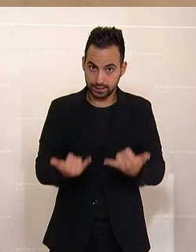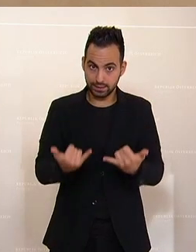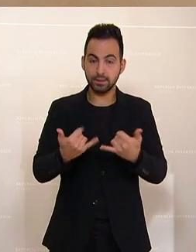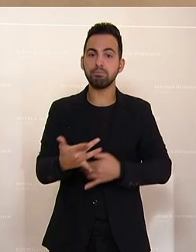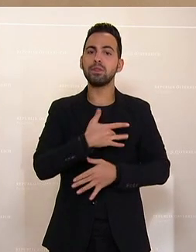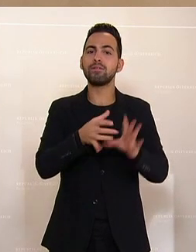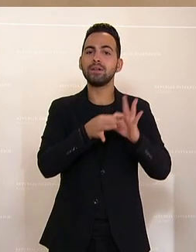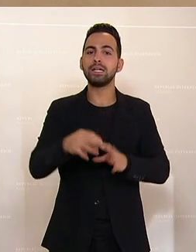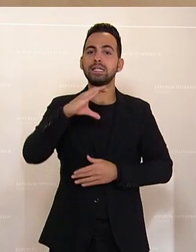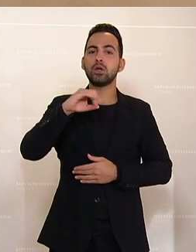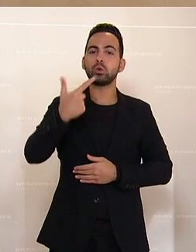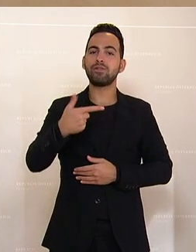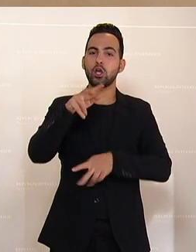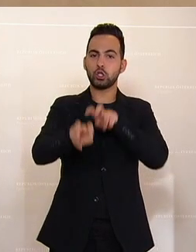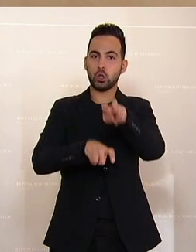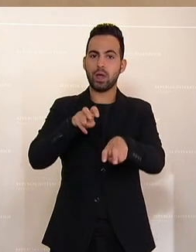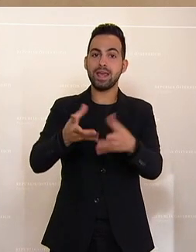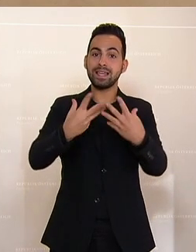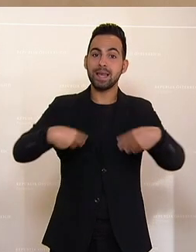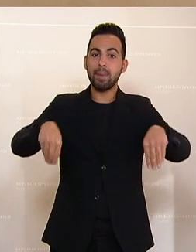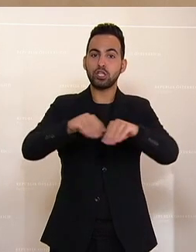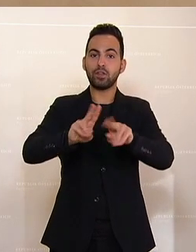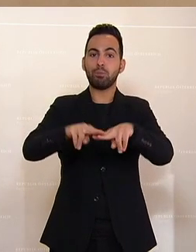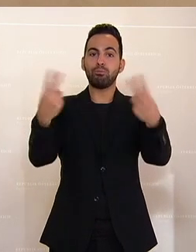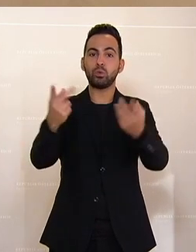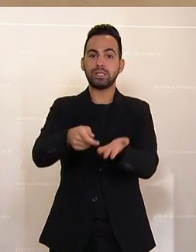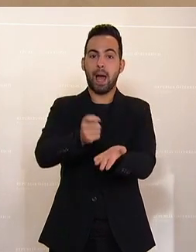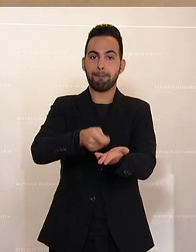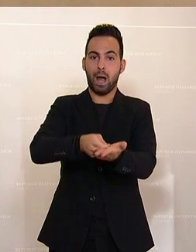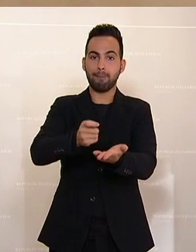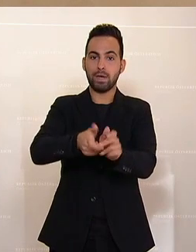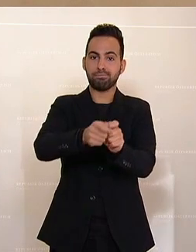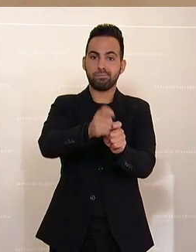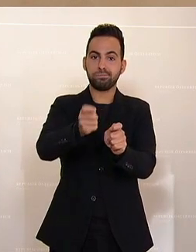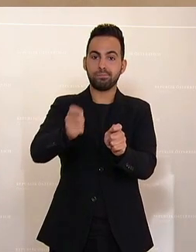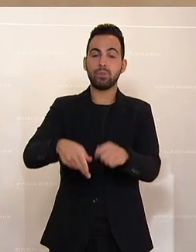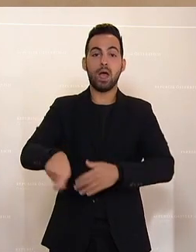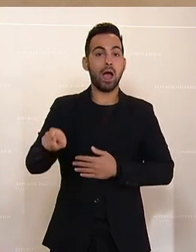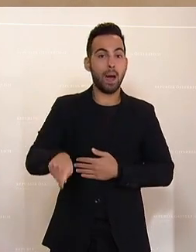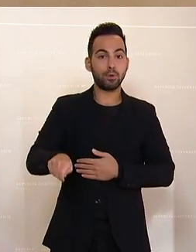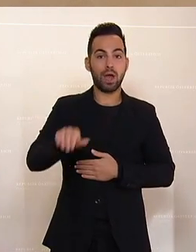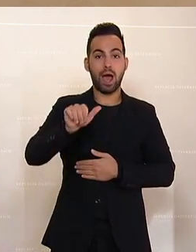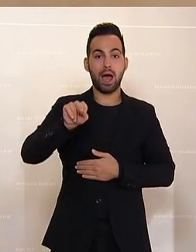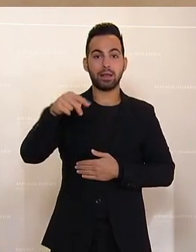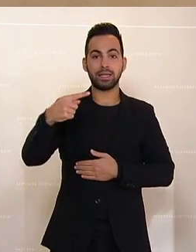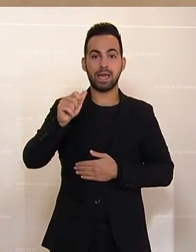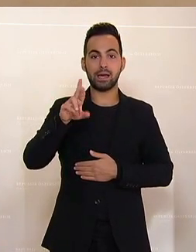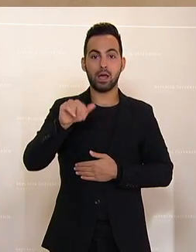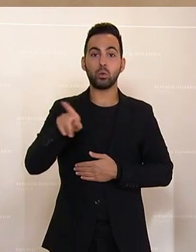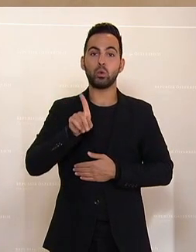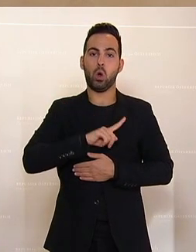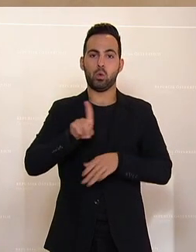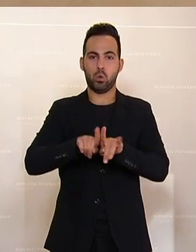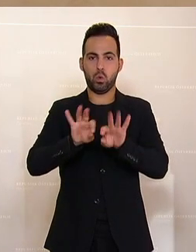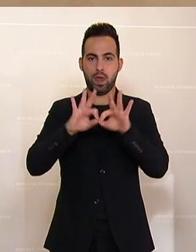betreffend CO2-Steuer als gemeinschaftliche Bundesabgabe der Abgeordneten Erwin Anger und weiterer